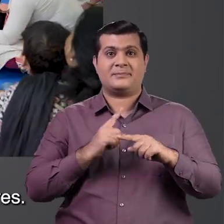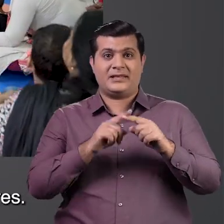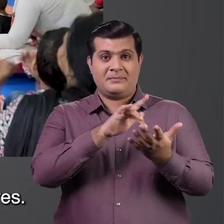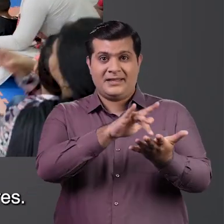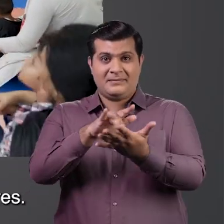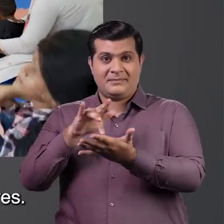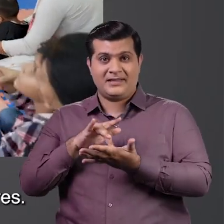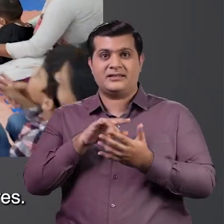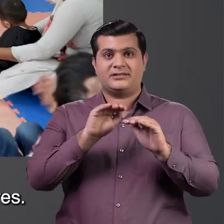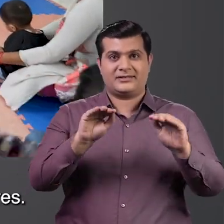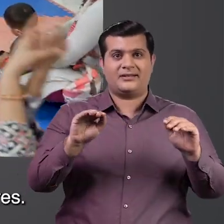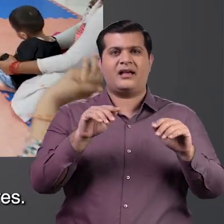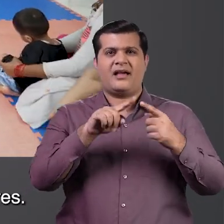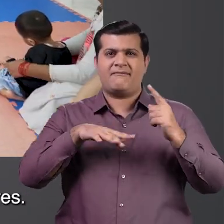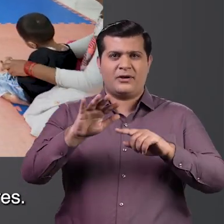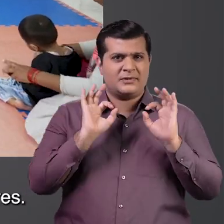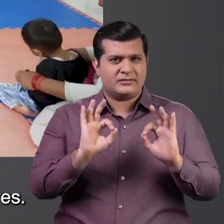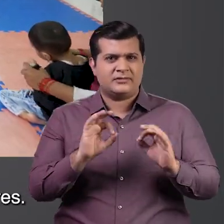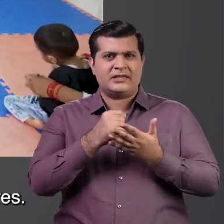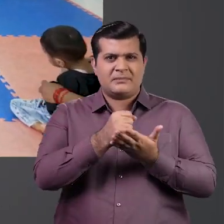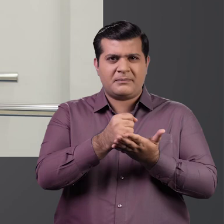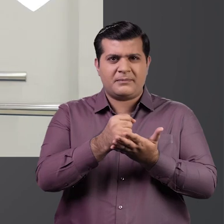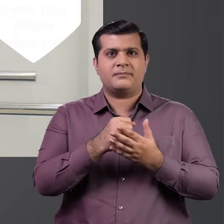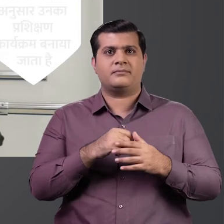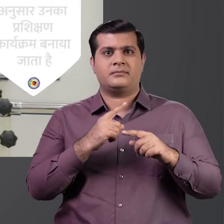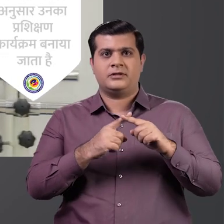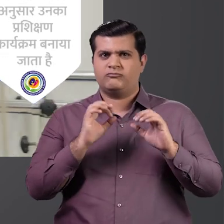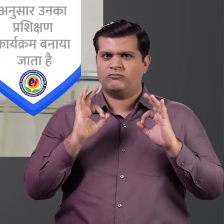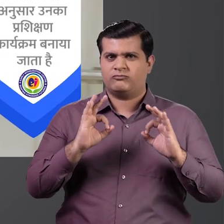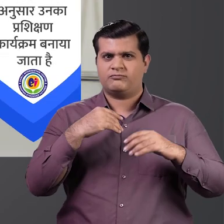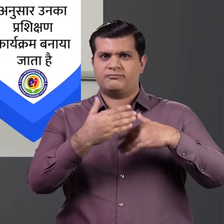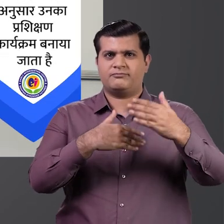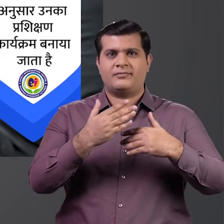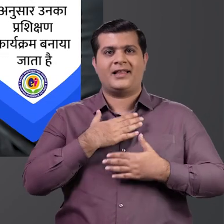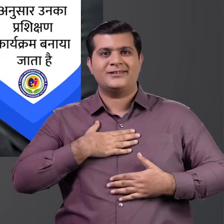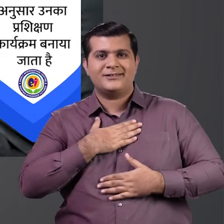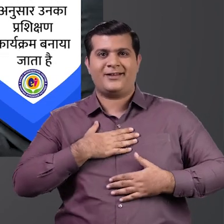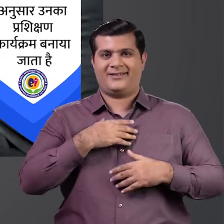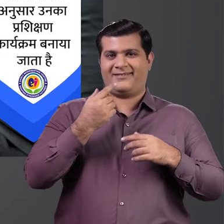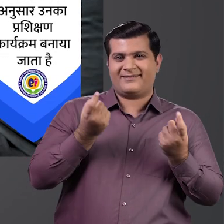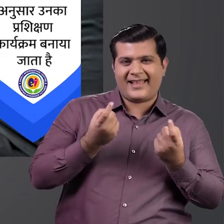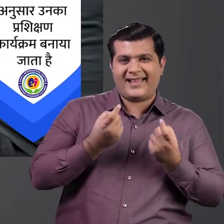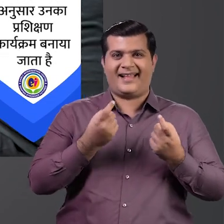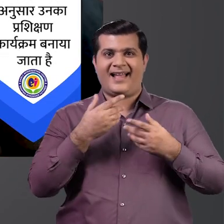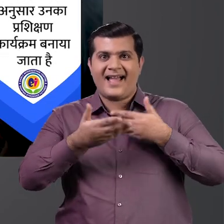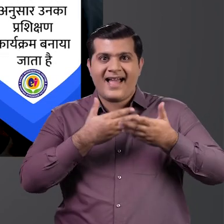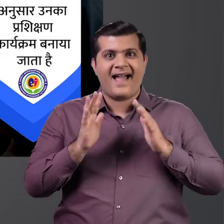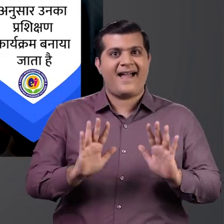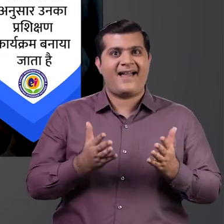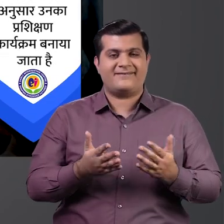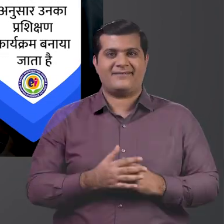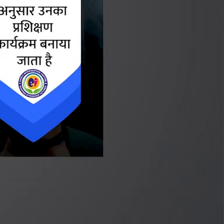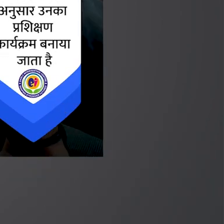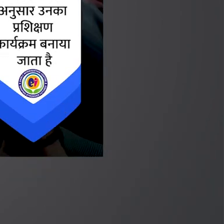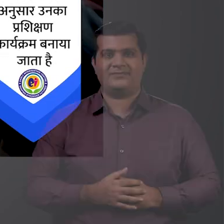इन केंद्रों में बच्चों को अनुकूल माहौल दिया जाता है धैर्य और निश्ठा के साथ बड़े रचनात्मक तरिके से बच्चों को